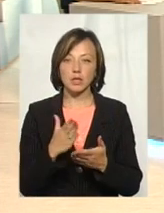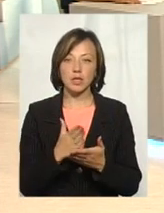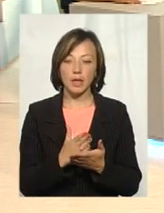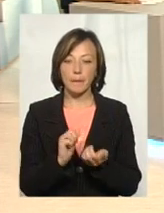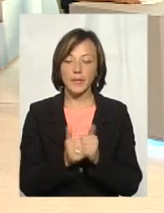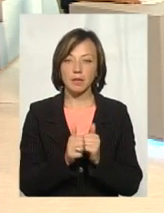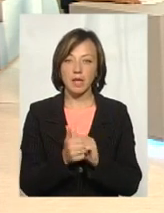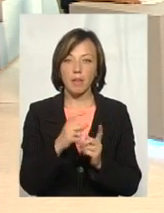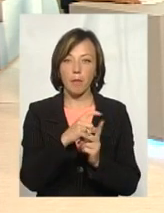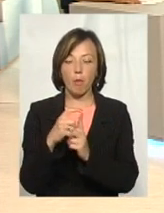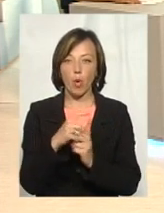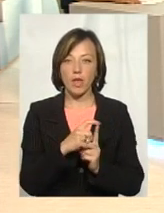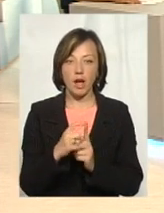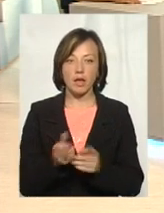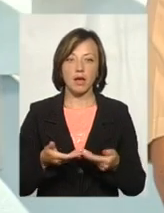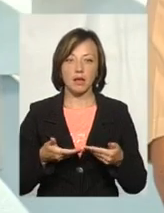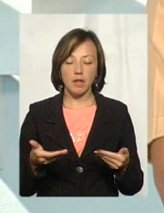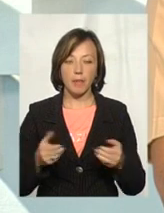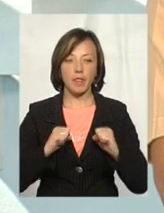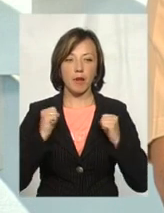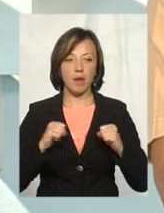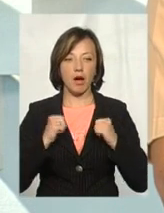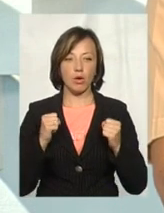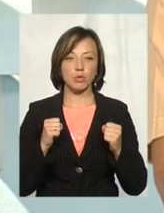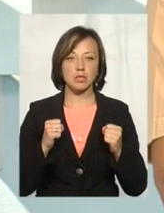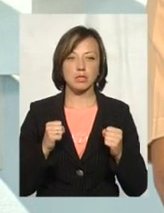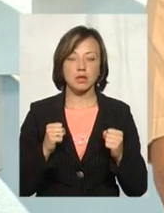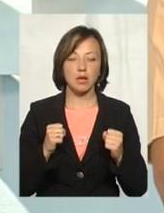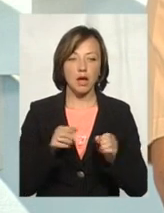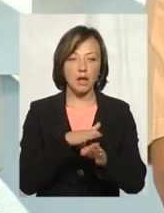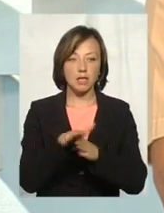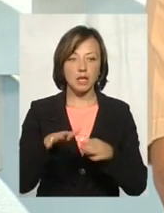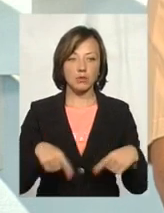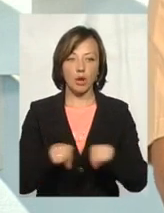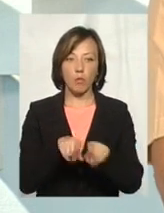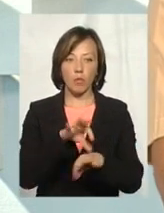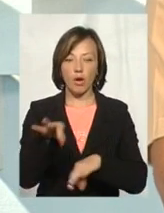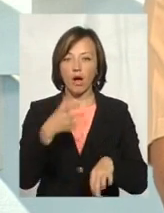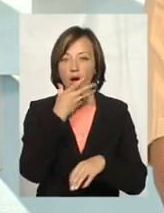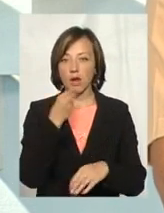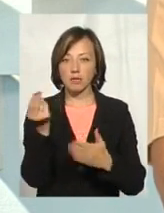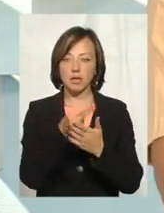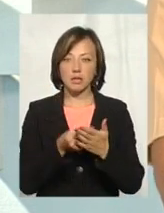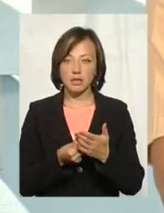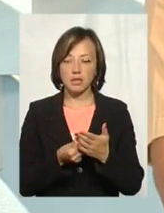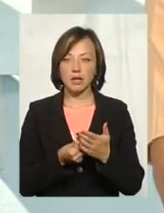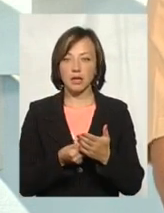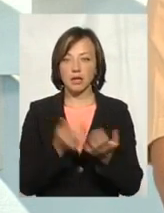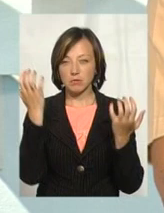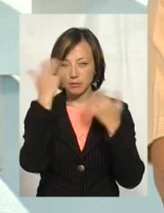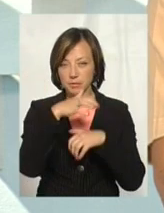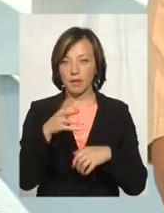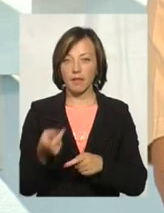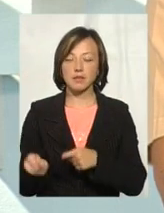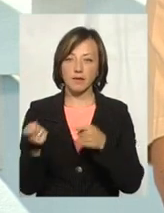поняття. Тобто нам намагаються реалізацію такого проєкту, цими гарними картинками, закрити очі на